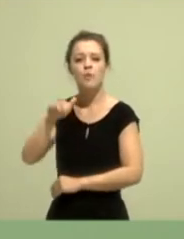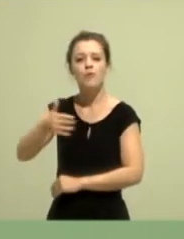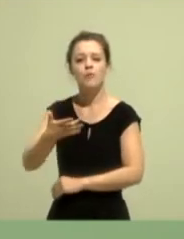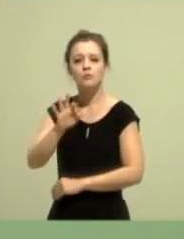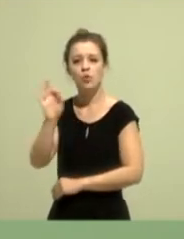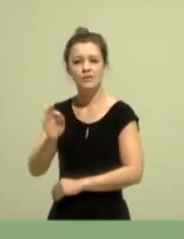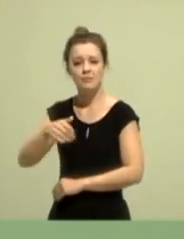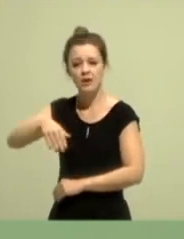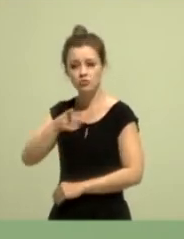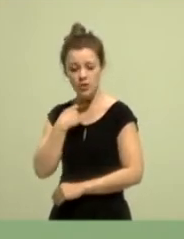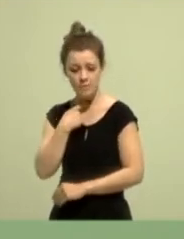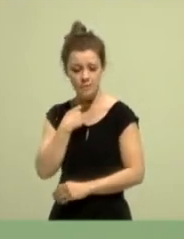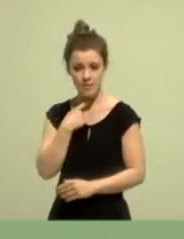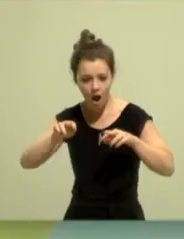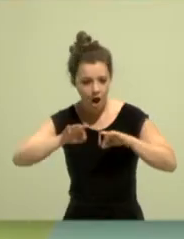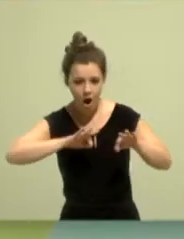können.